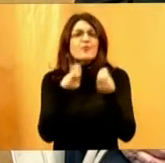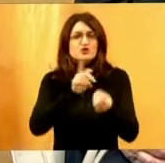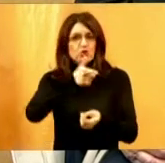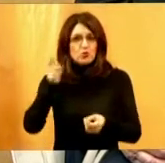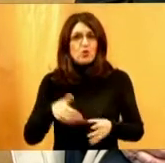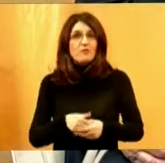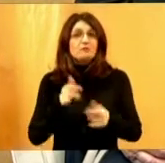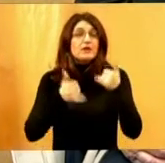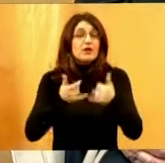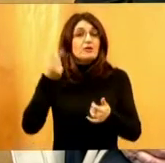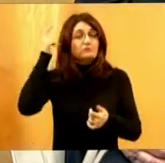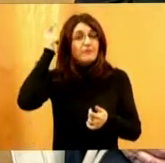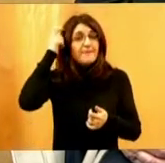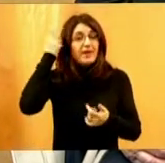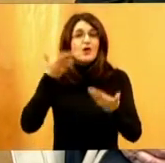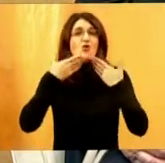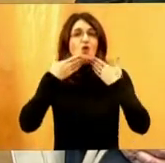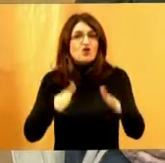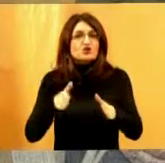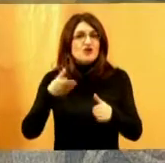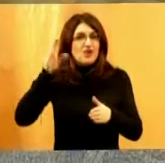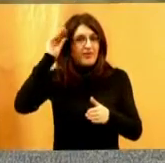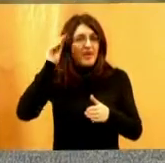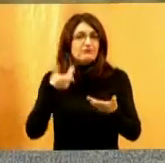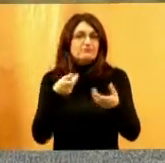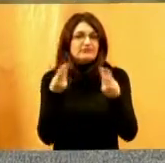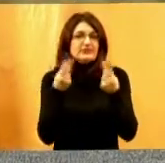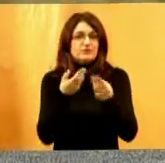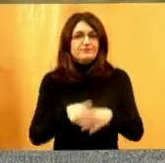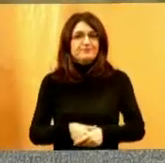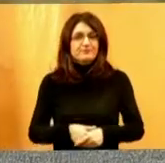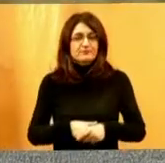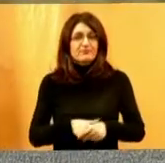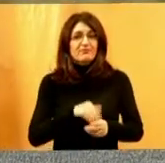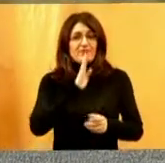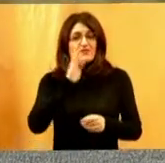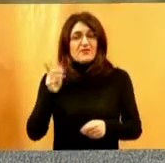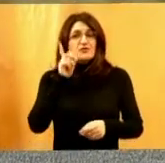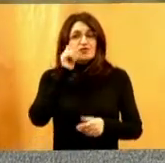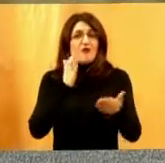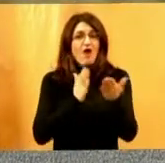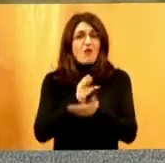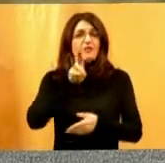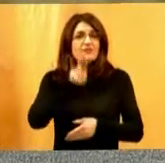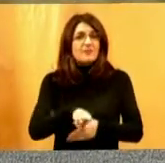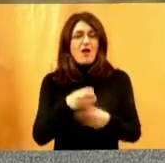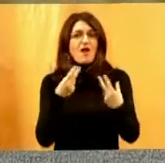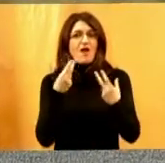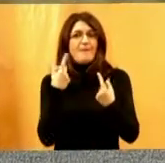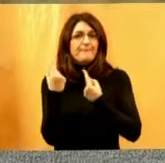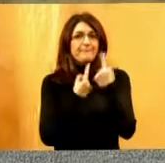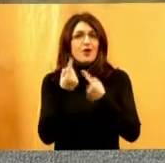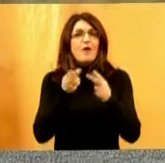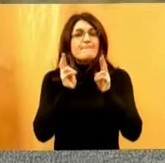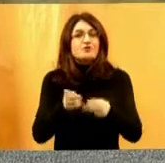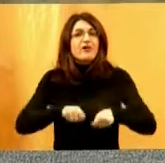Ili mentalnim oštećenjima također. Tako je. Zapravo svaki čovjek, ako mu se pruži šansa, može izvući